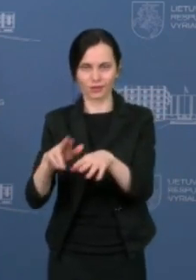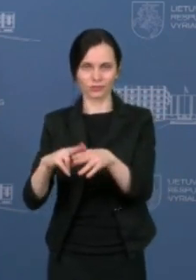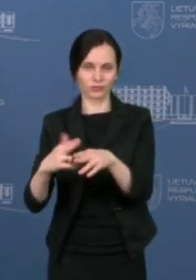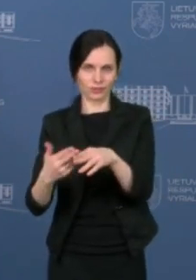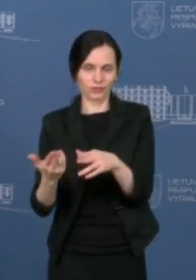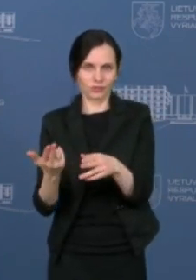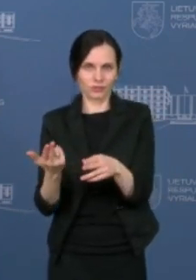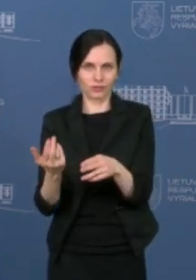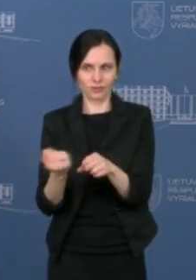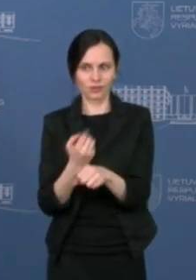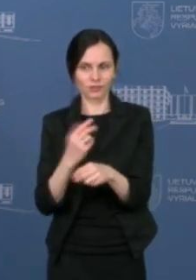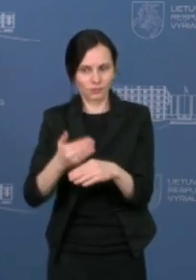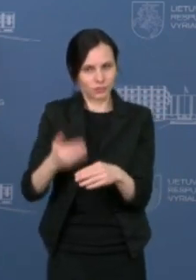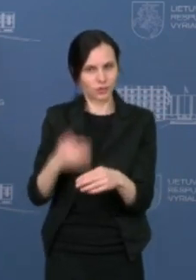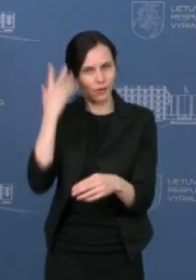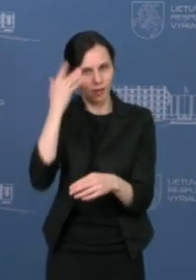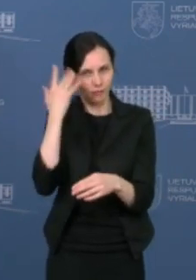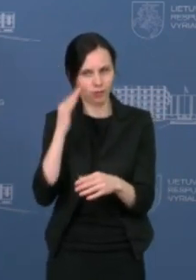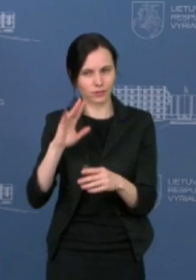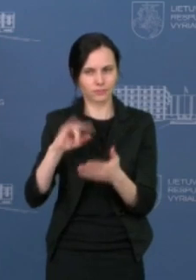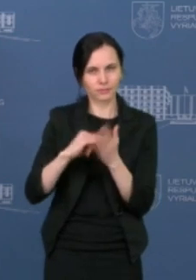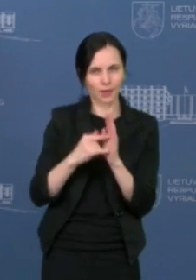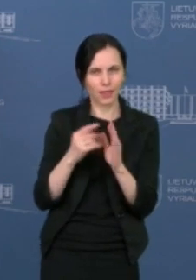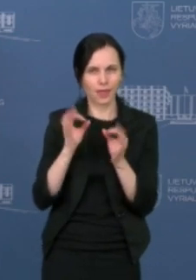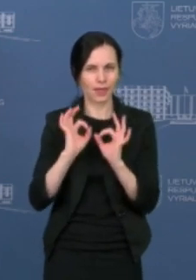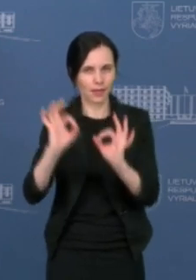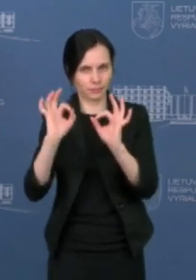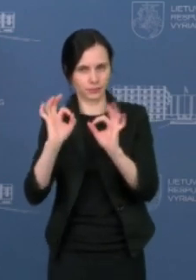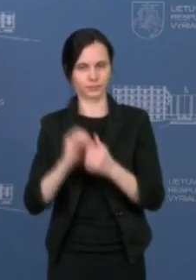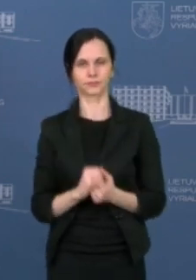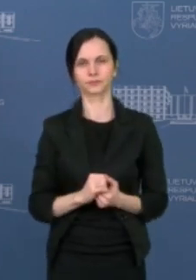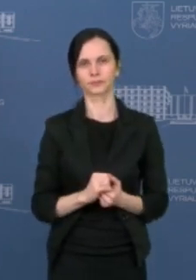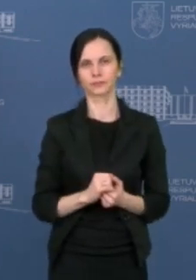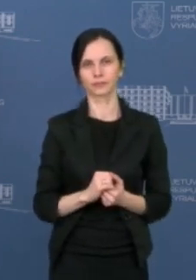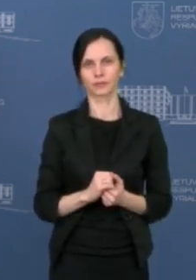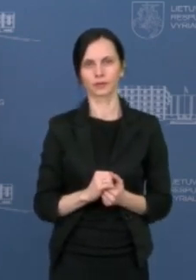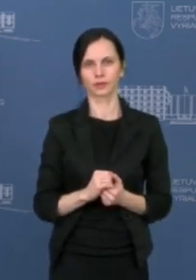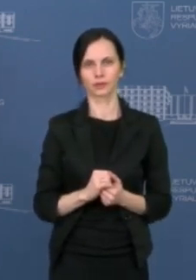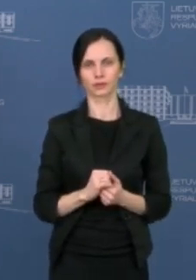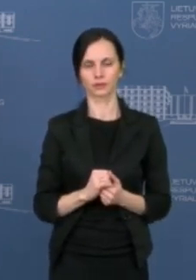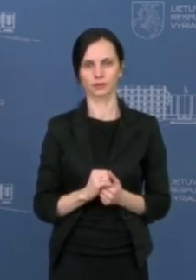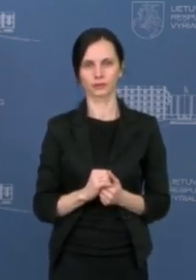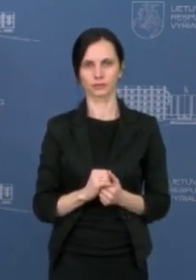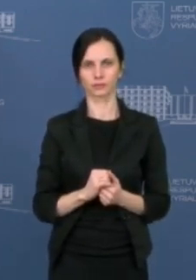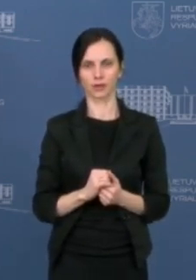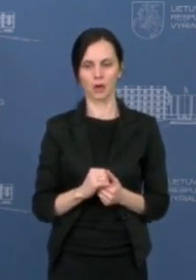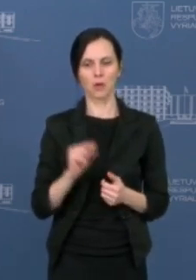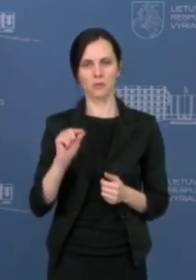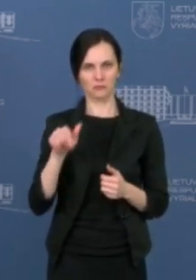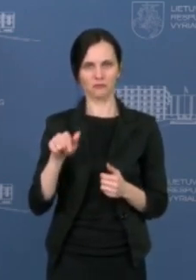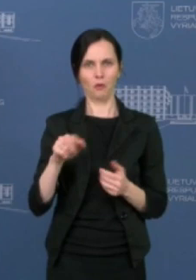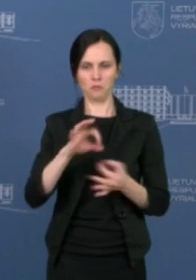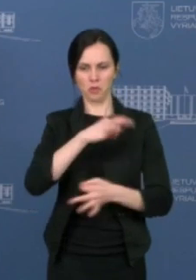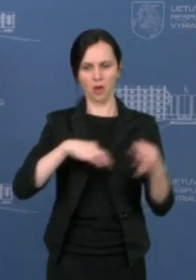tai užtat yra labai svarbu apgalvoti visas detalės. Taip pat to pilotinio